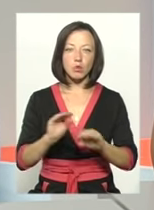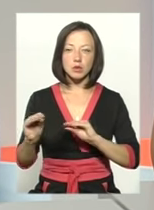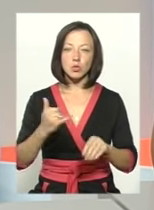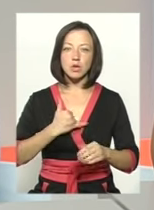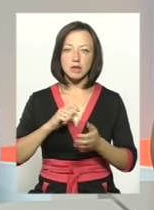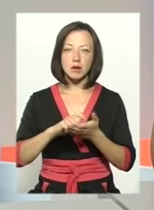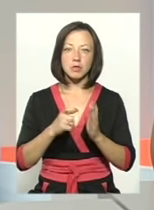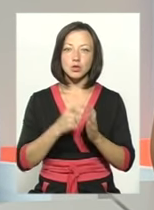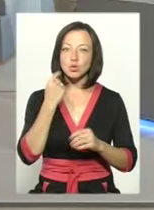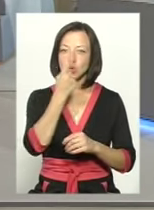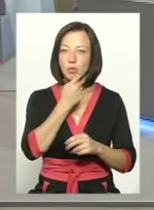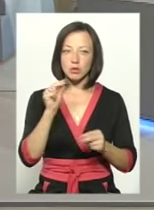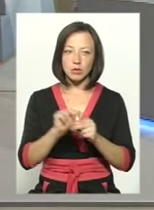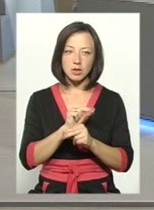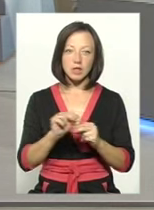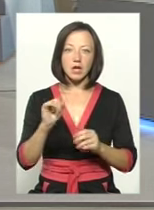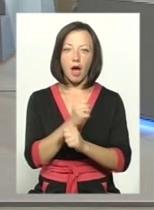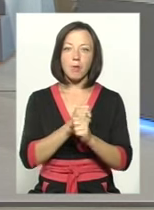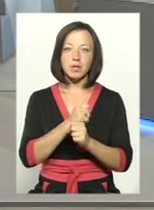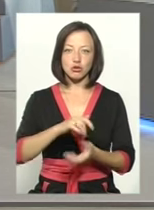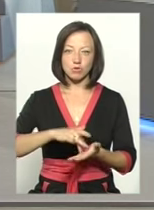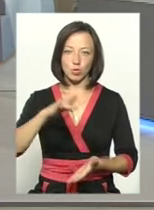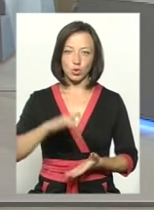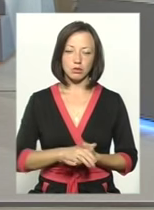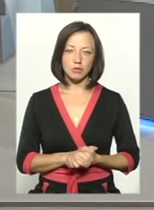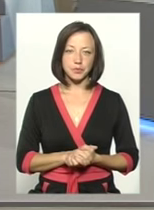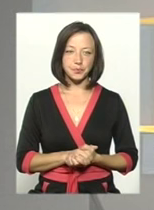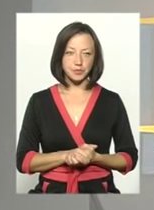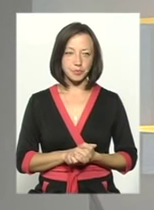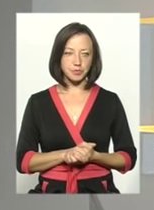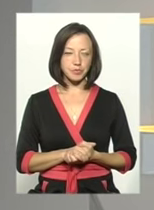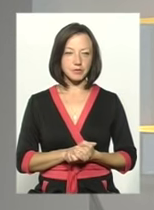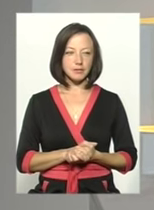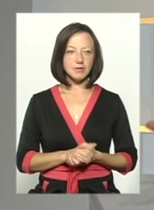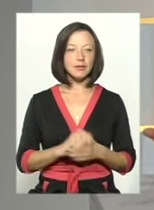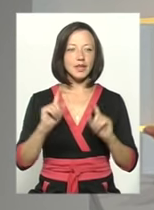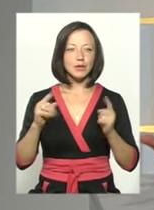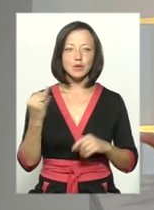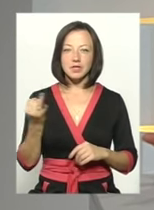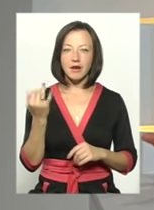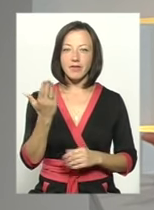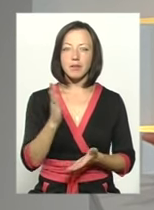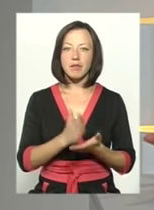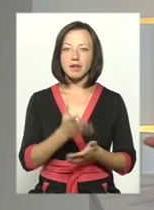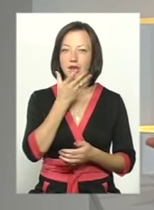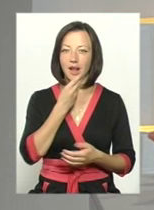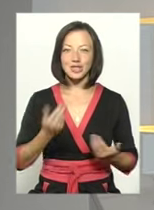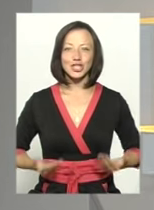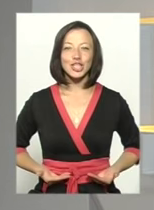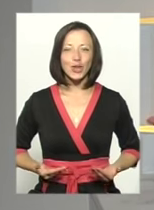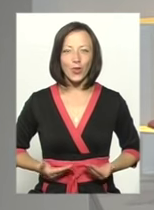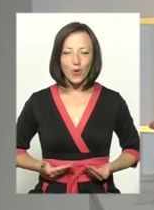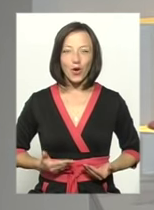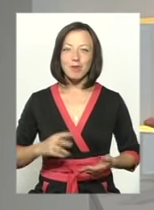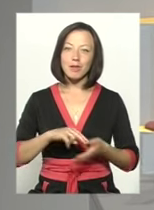кабінет стомат і аптечний пункт. А от дуже цікаво, тому що ви маєте вже дуже гарне житло, чи